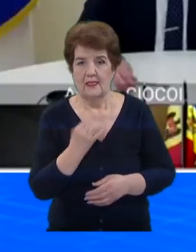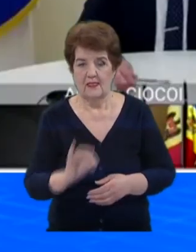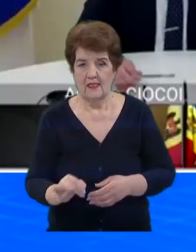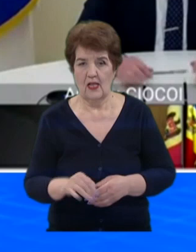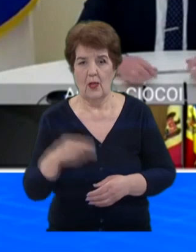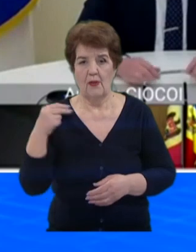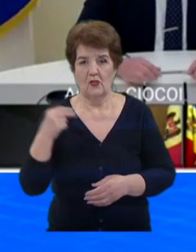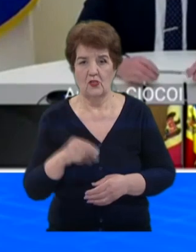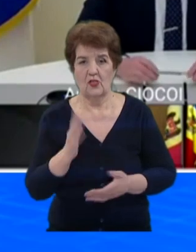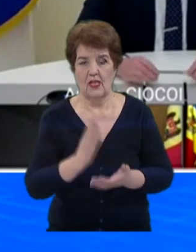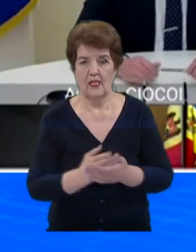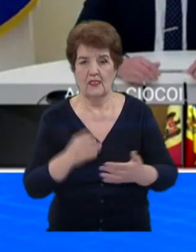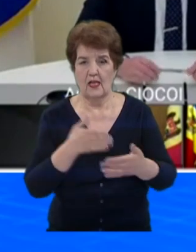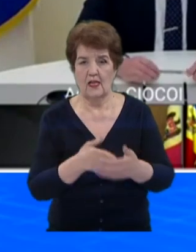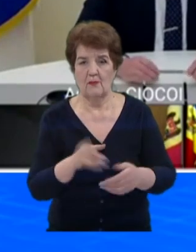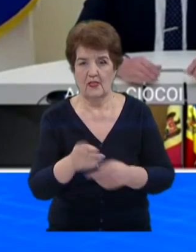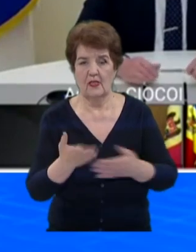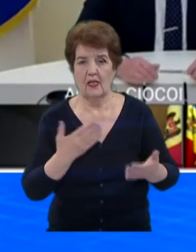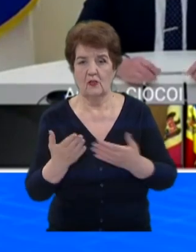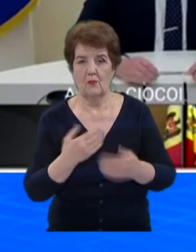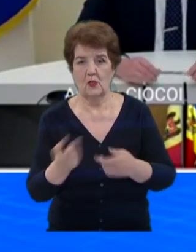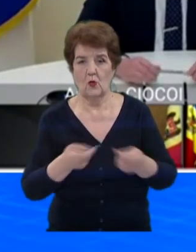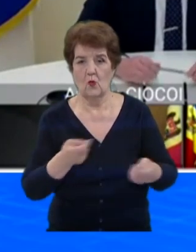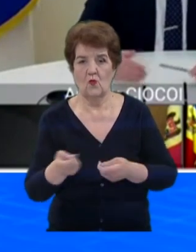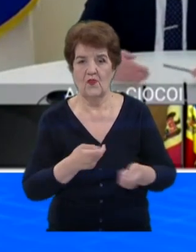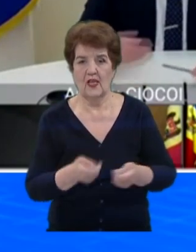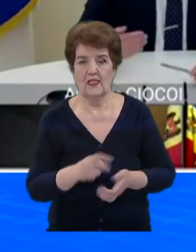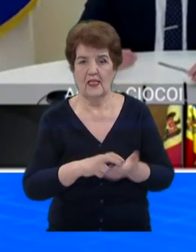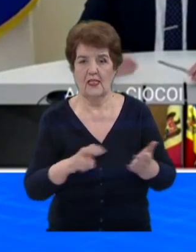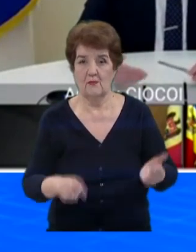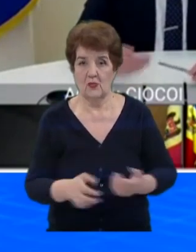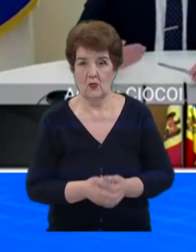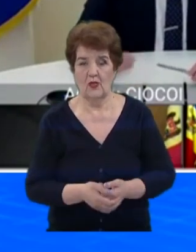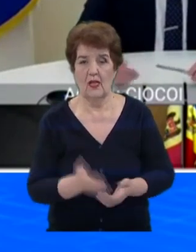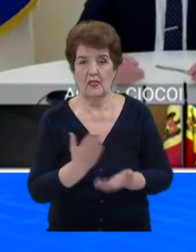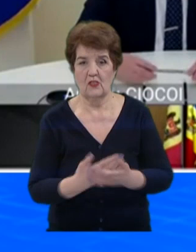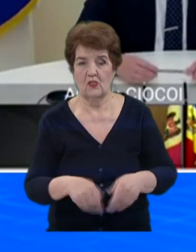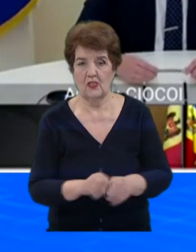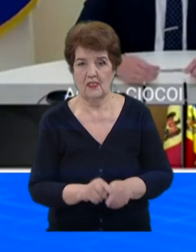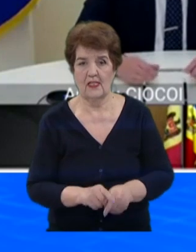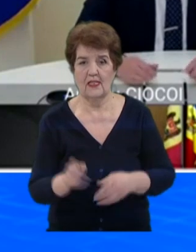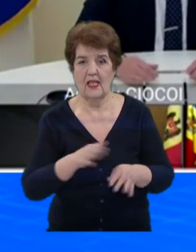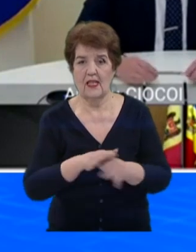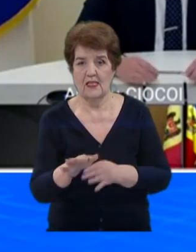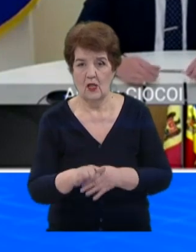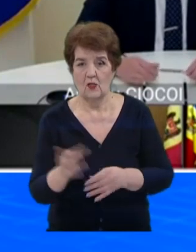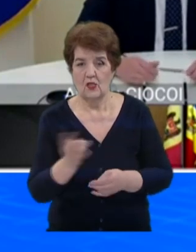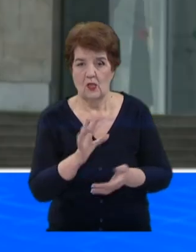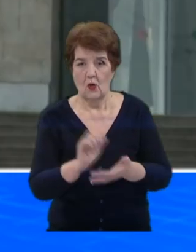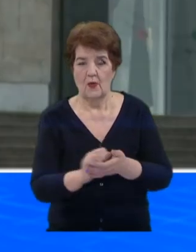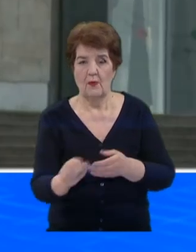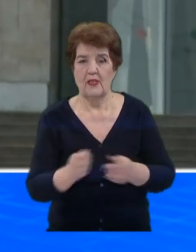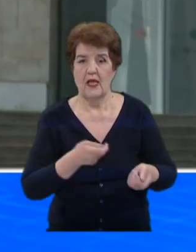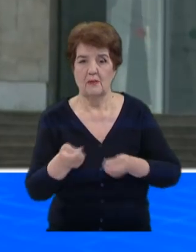susține că există limitări în atribuțiile unui guvern demisionar. Un astfel de executiv ar trebui să se preocupe doar de